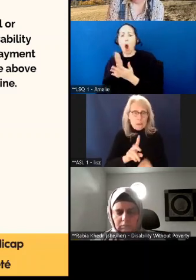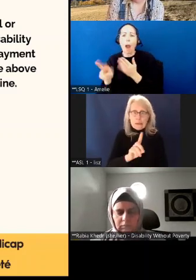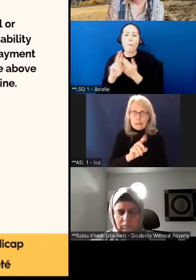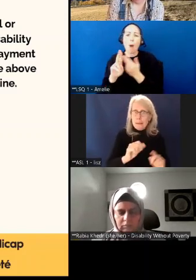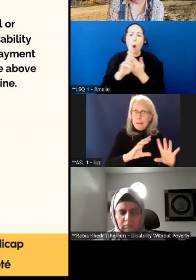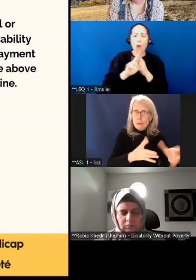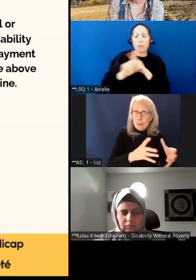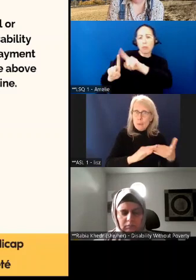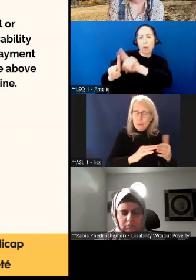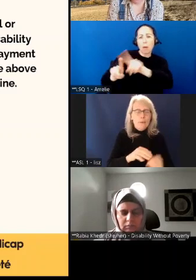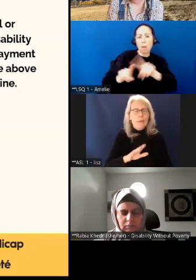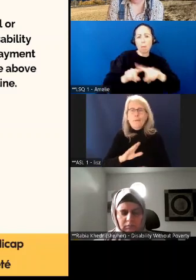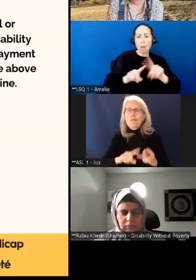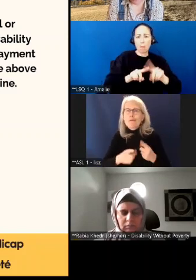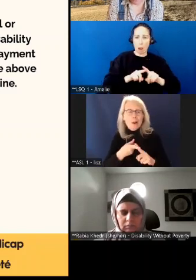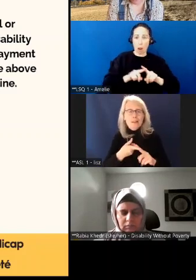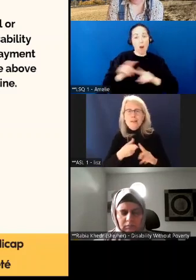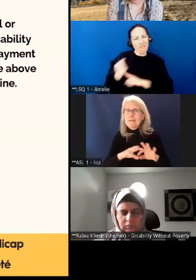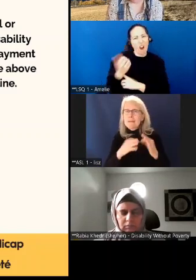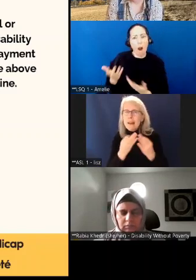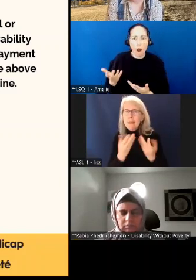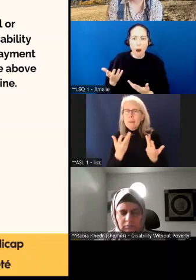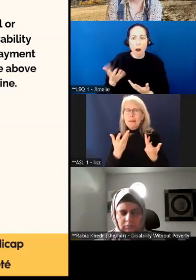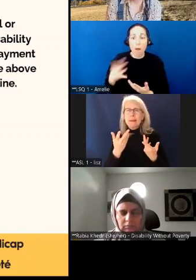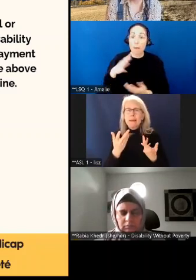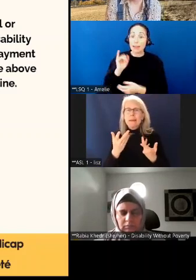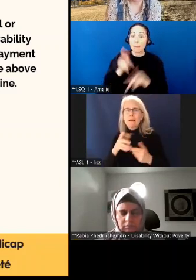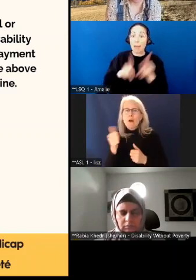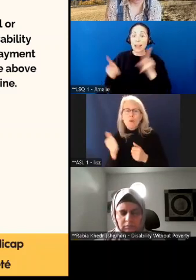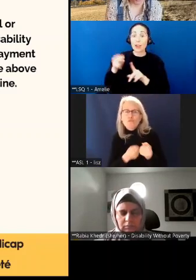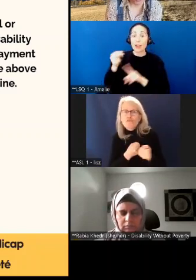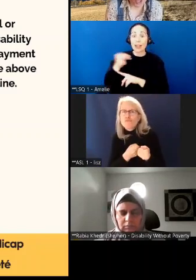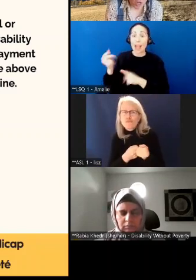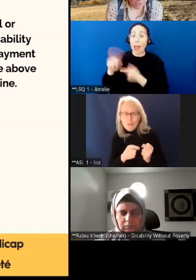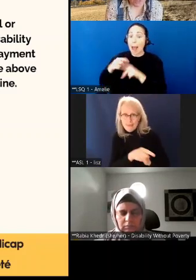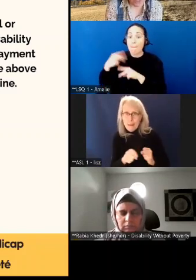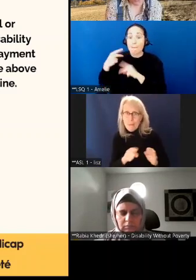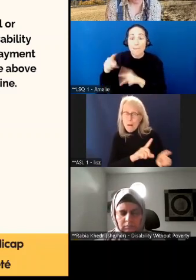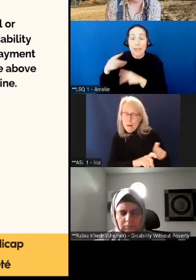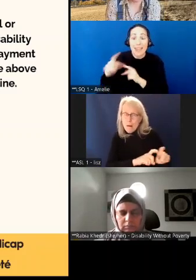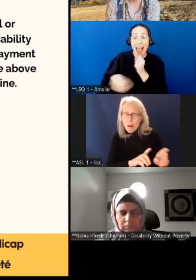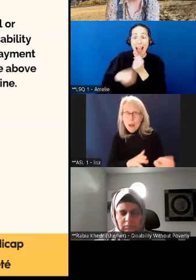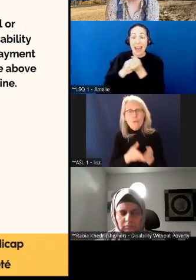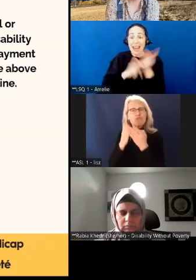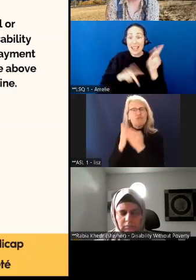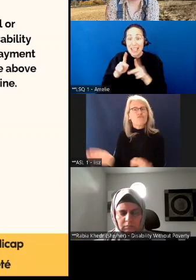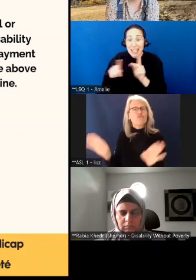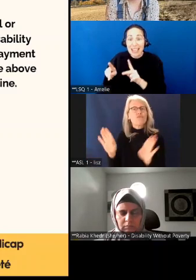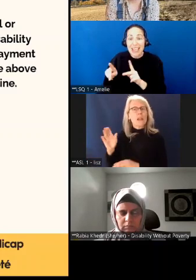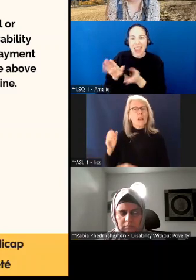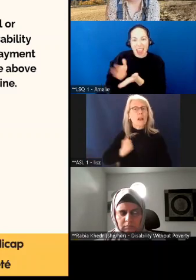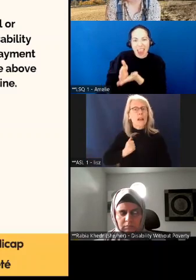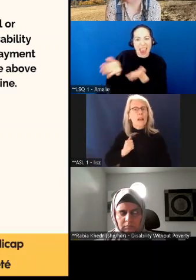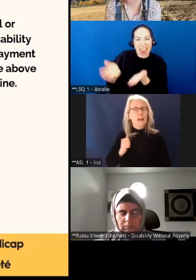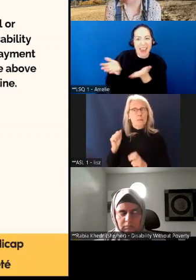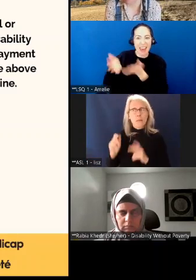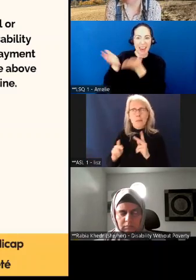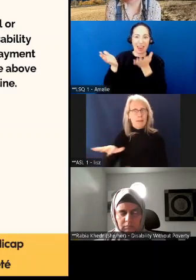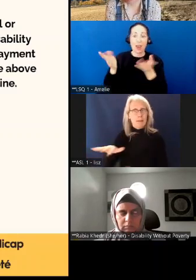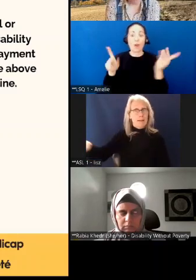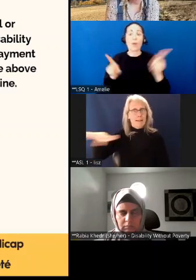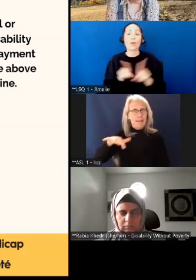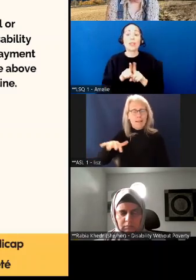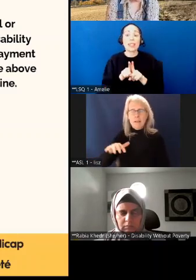Mais quand nous parlons aux personnes handicapées, leurs amis, leurs alliés, et quand on parle